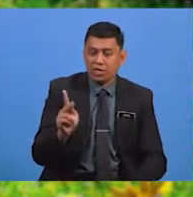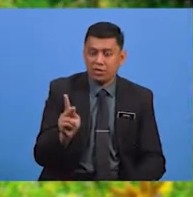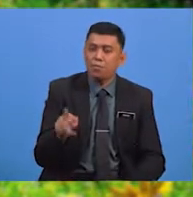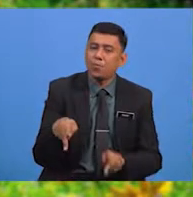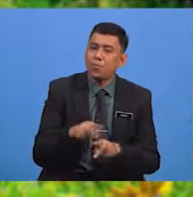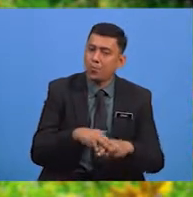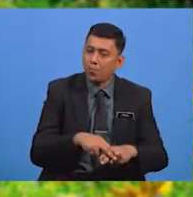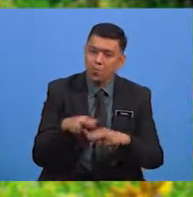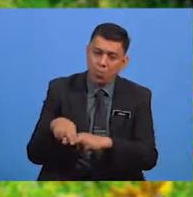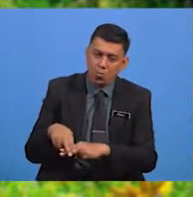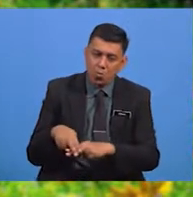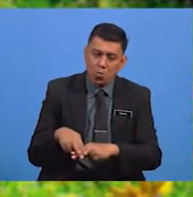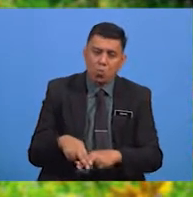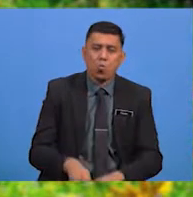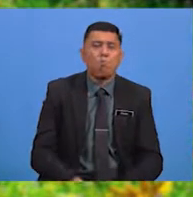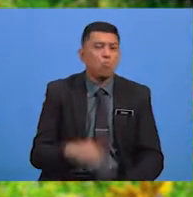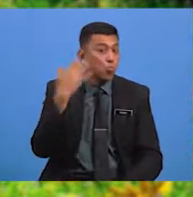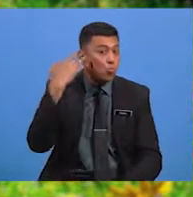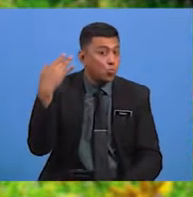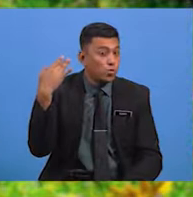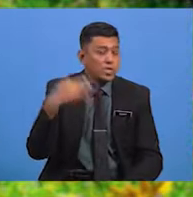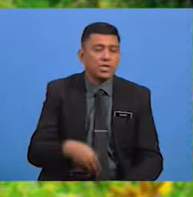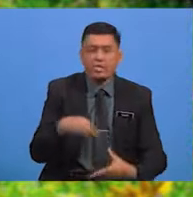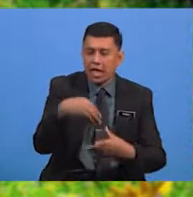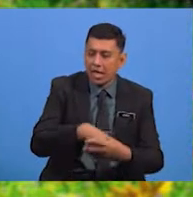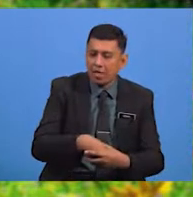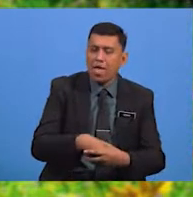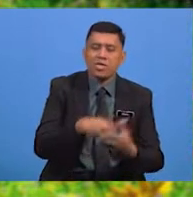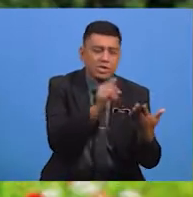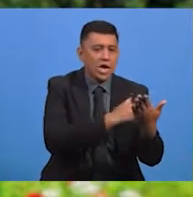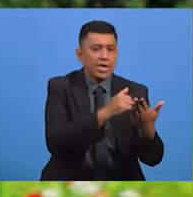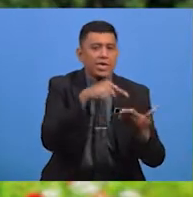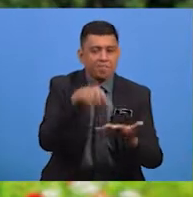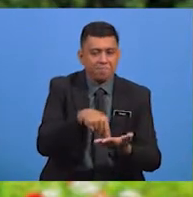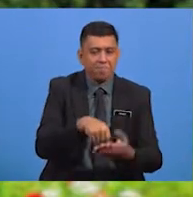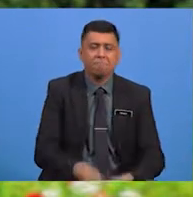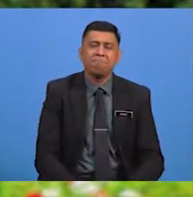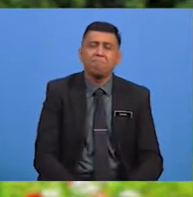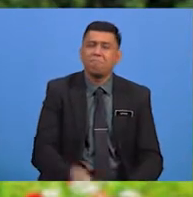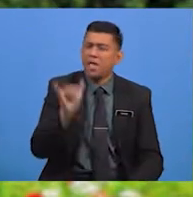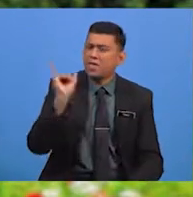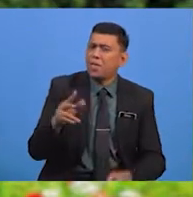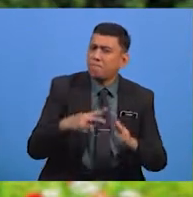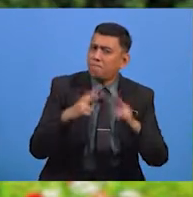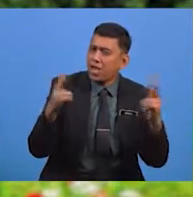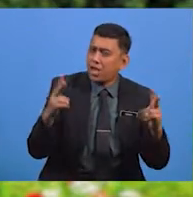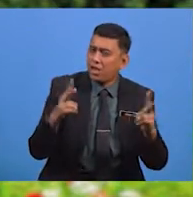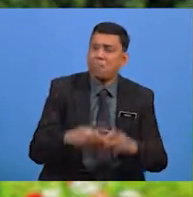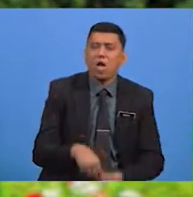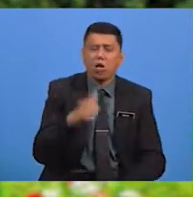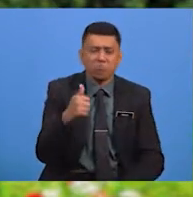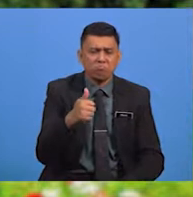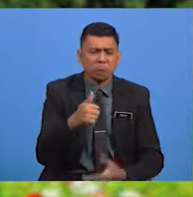Kepada Unsur Bunyi Yang Terkandung Dalam Syair Ini Aspek Inilah Antara Yang Paling